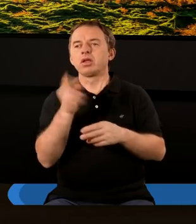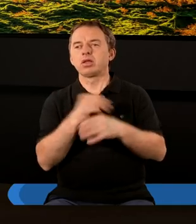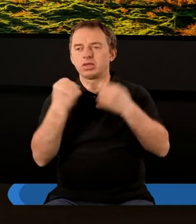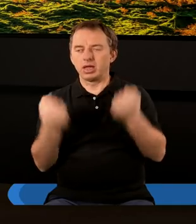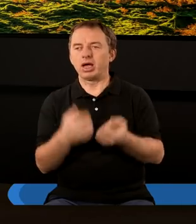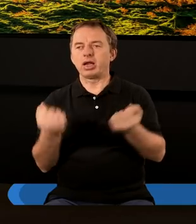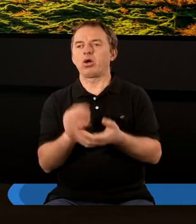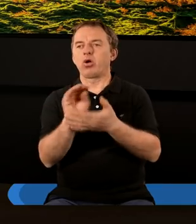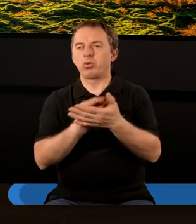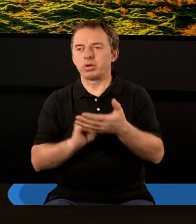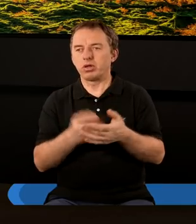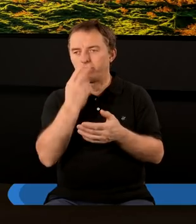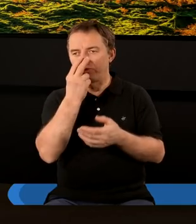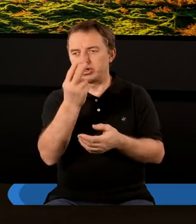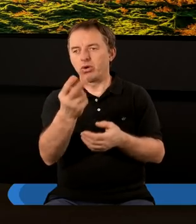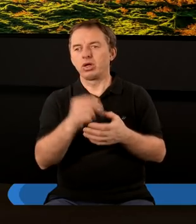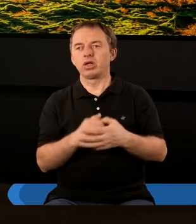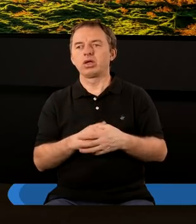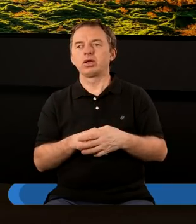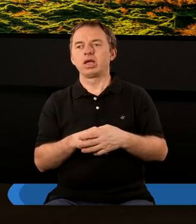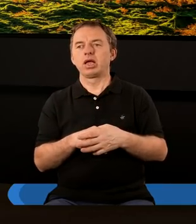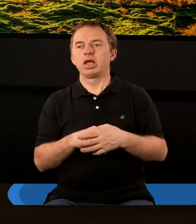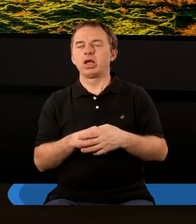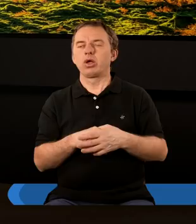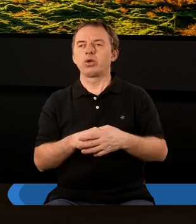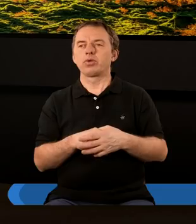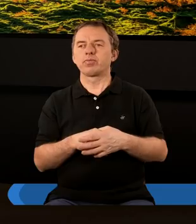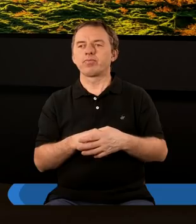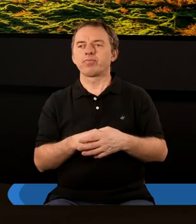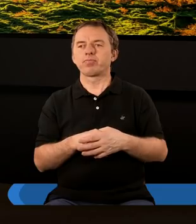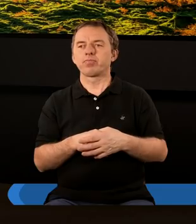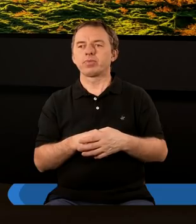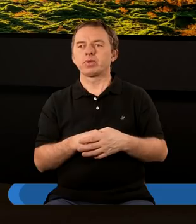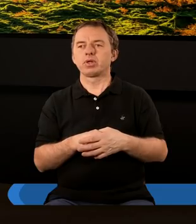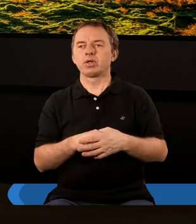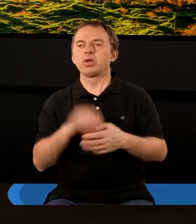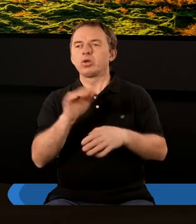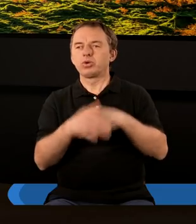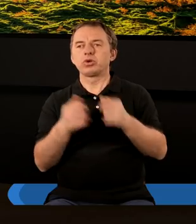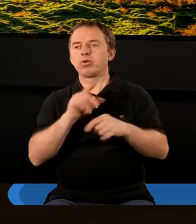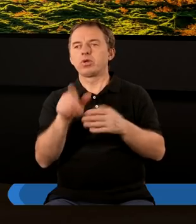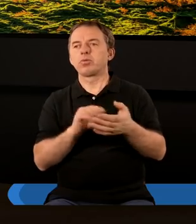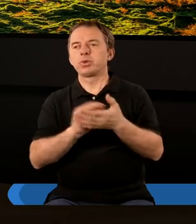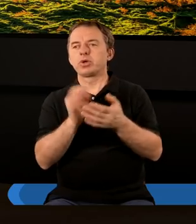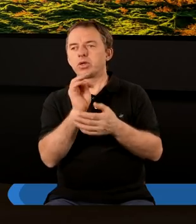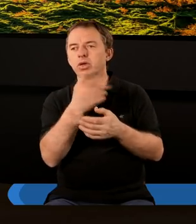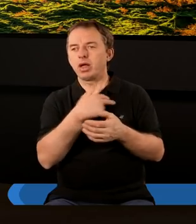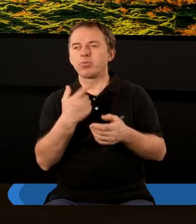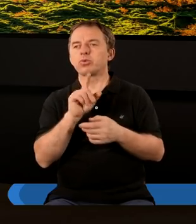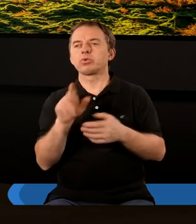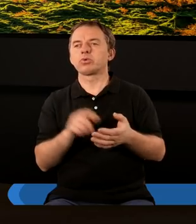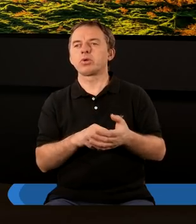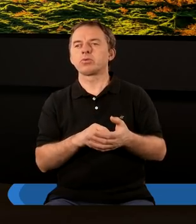Kiedy starał się opisać to, co w zasadzie widział. I na przykład trochę takie abstrakcyjne rzeczy w zasadzie pisze nam, prawda?